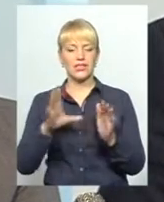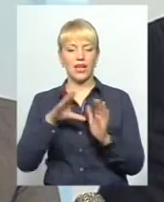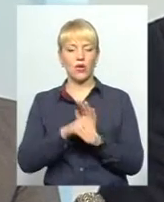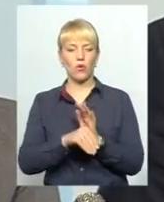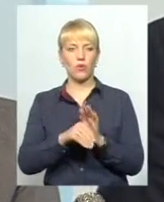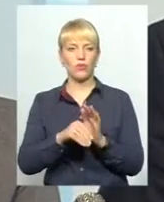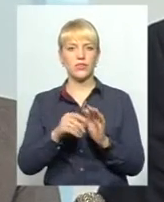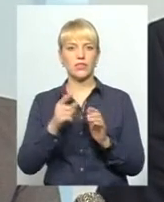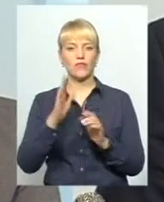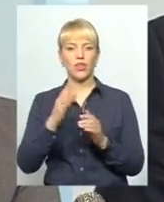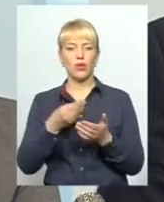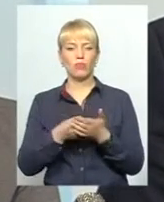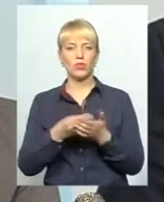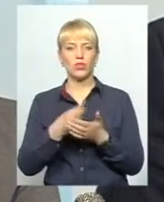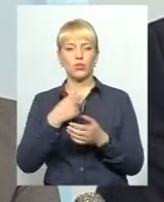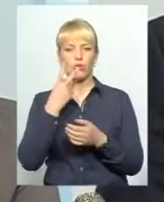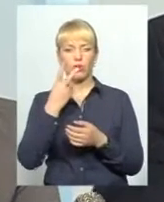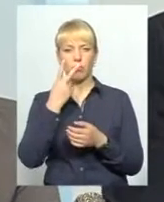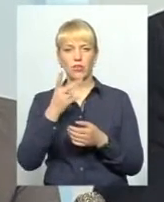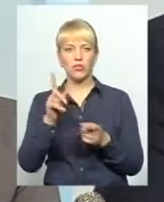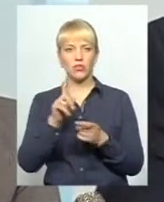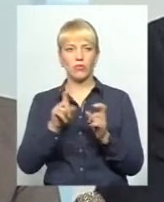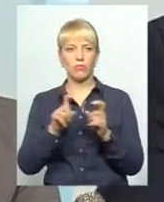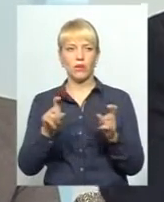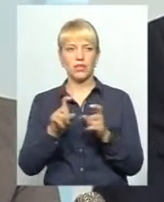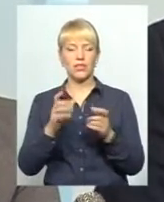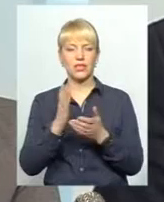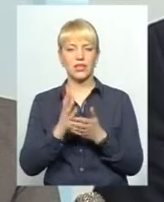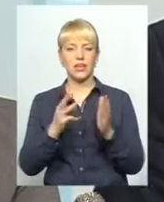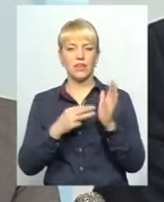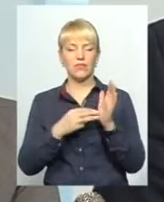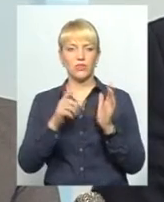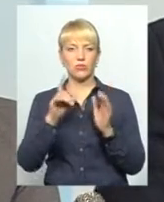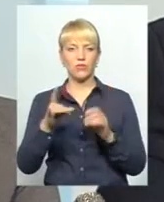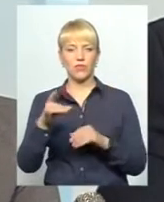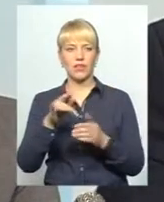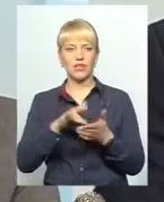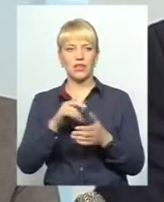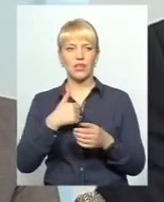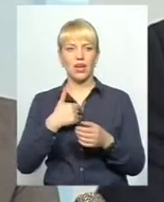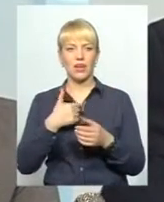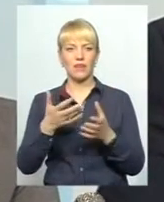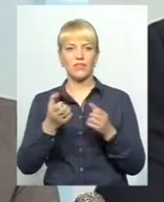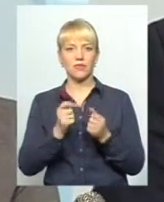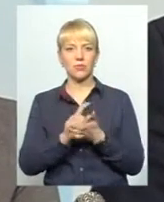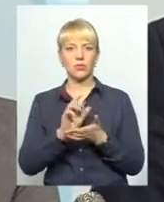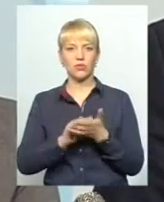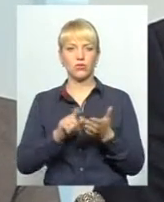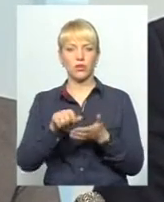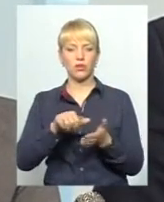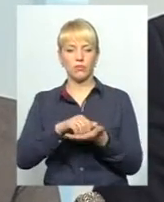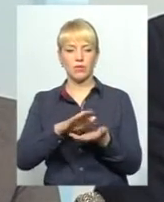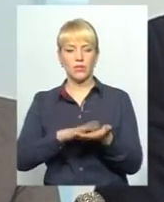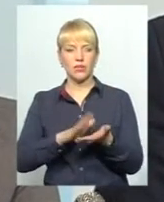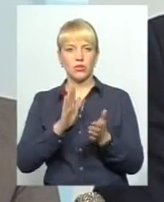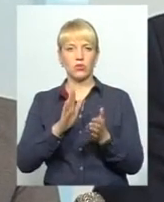подивився, що в мене є магазин, на якому 8 чоловік, і ми їх всі знаємо, і він в райцентрі, а я взяв дані з податкової, і там одна людина оформлена.